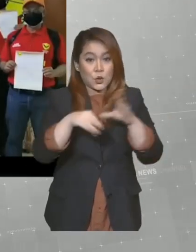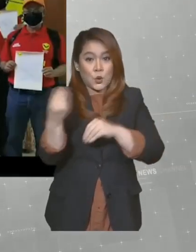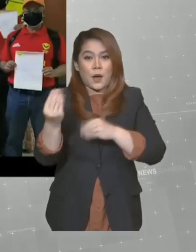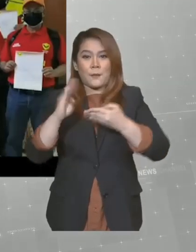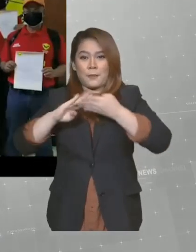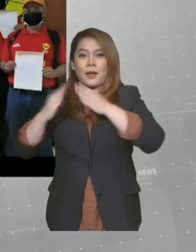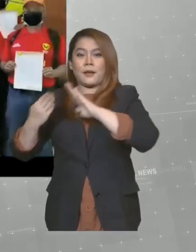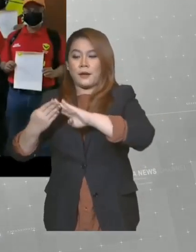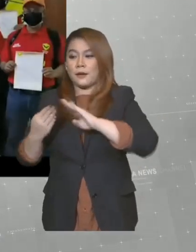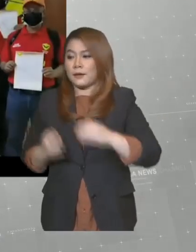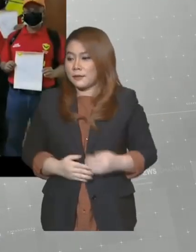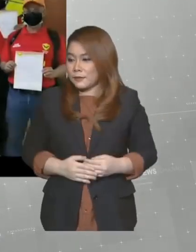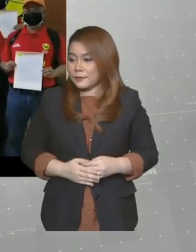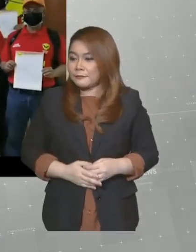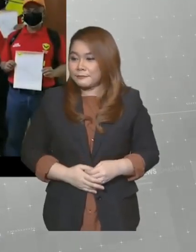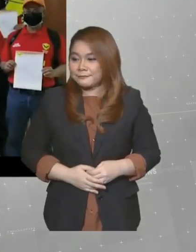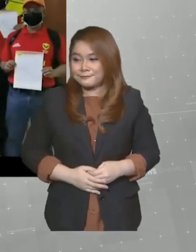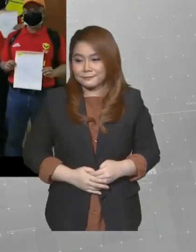bandar.